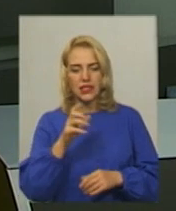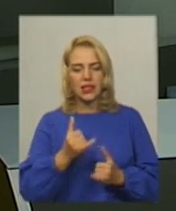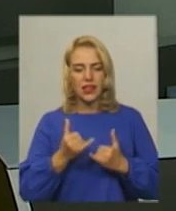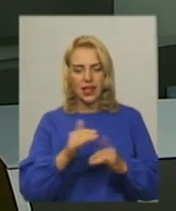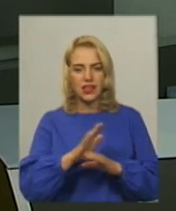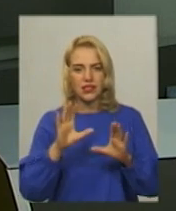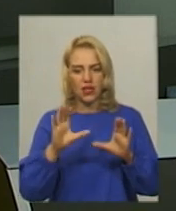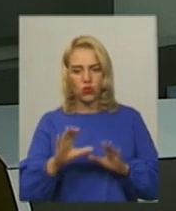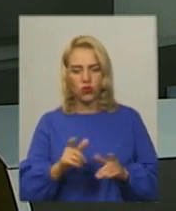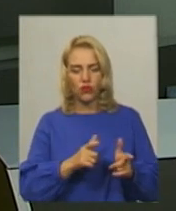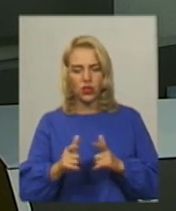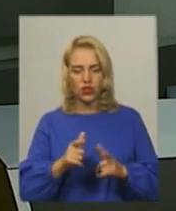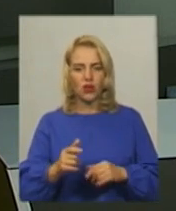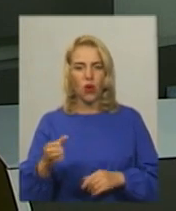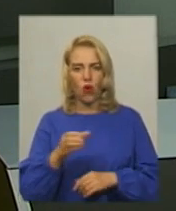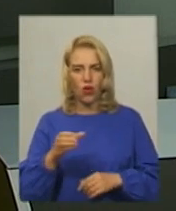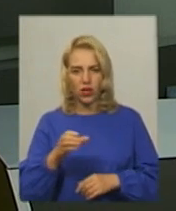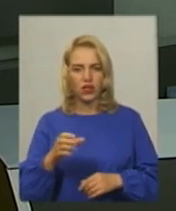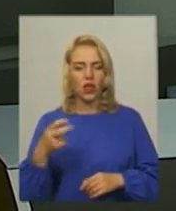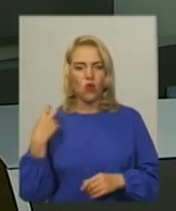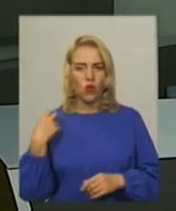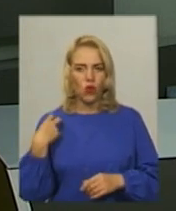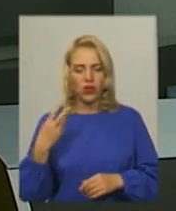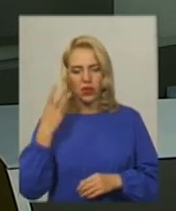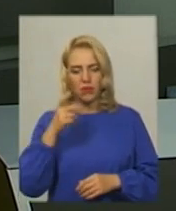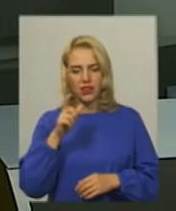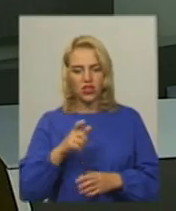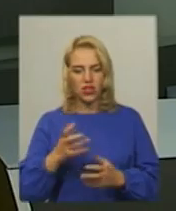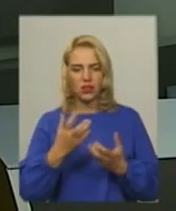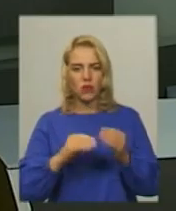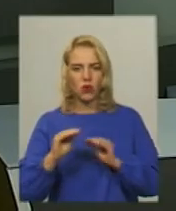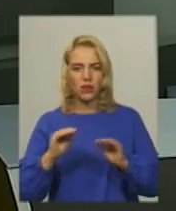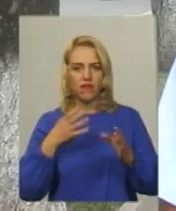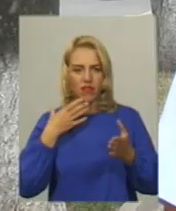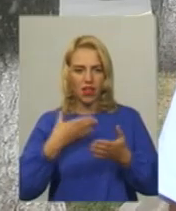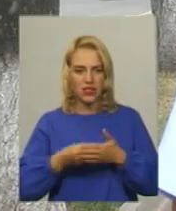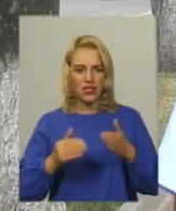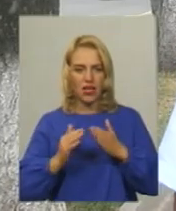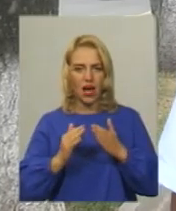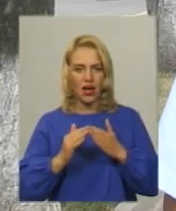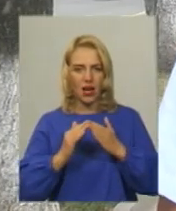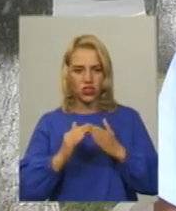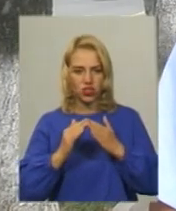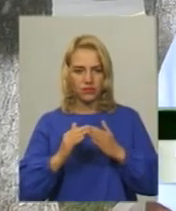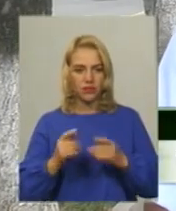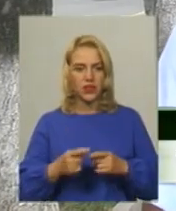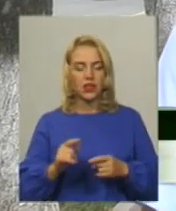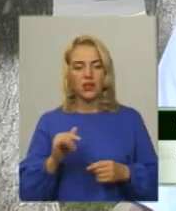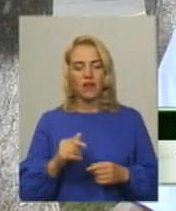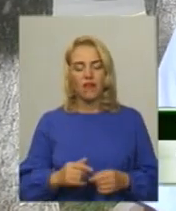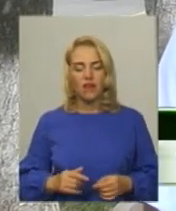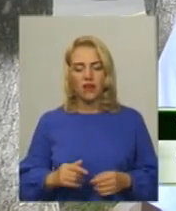виготовлення горілки, коньяку та спирту хмельничанин переобладнав власний гараж В ході санкціонованих обшуків